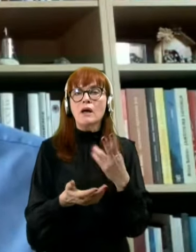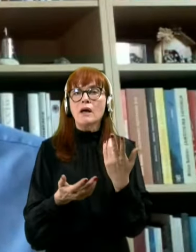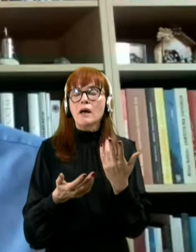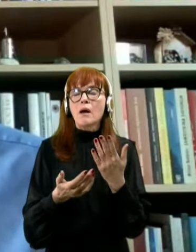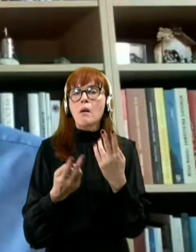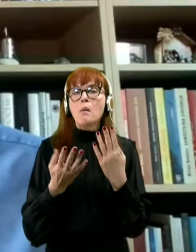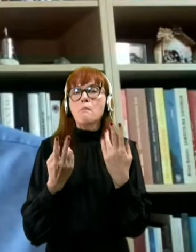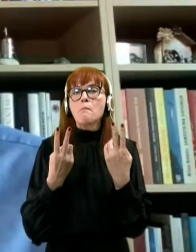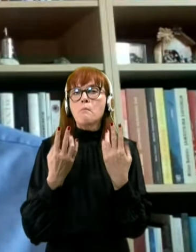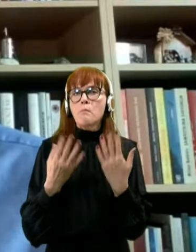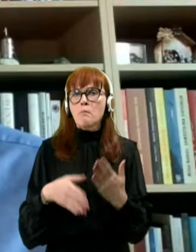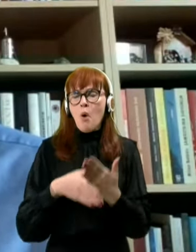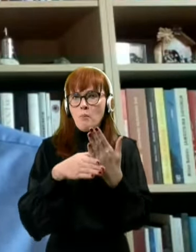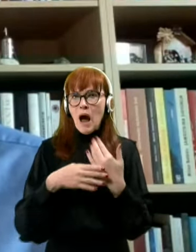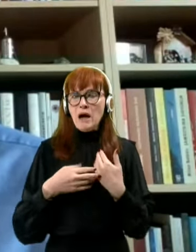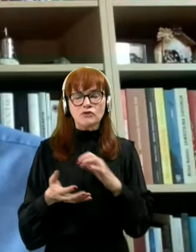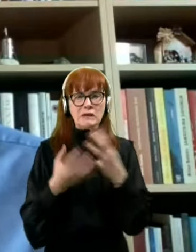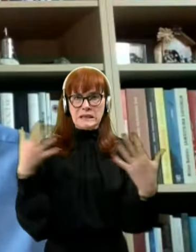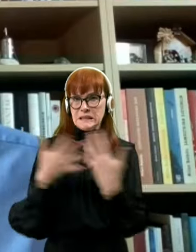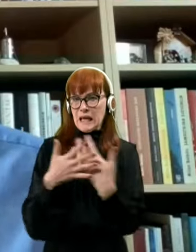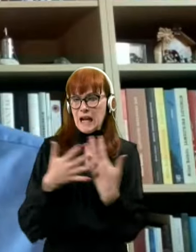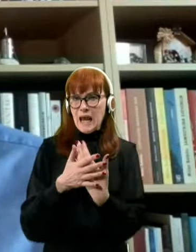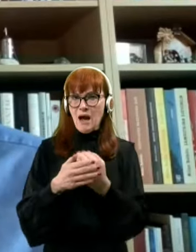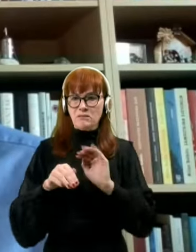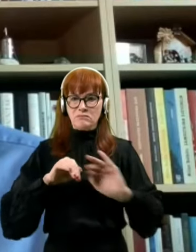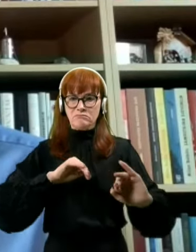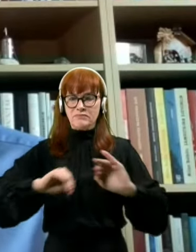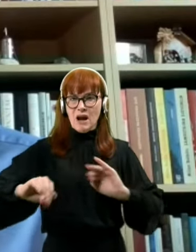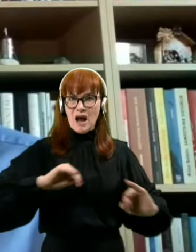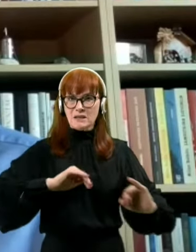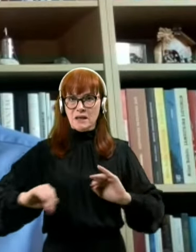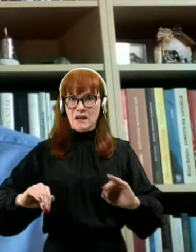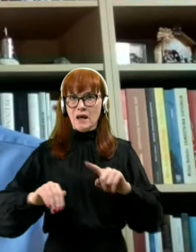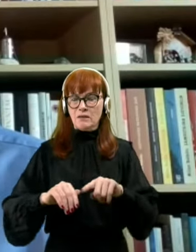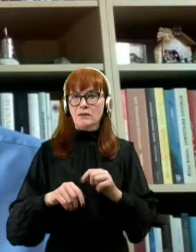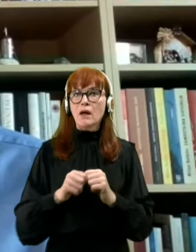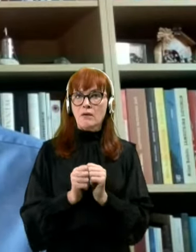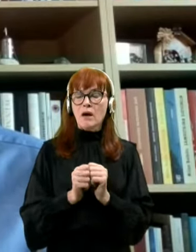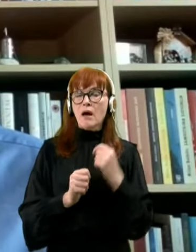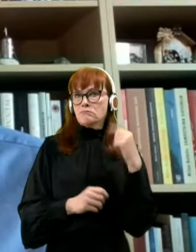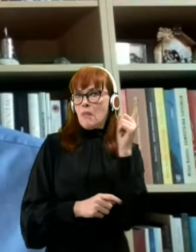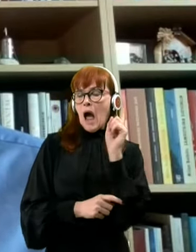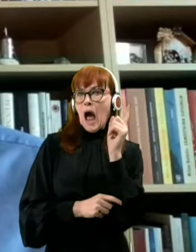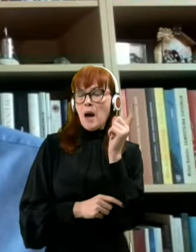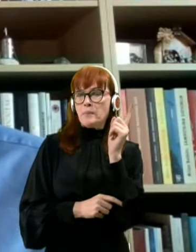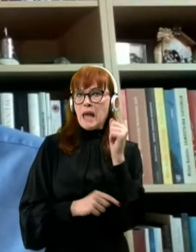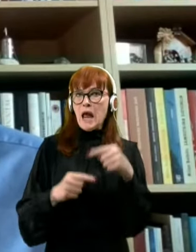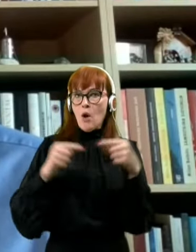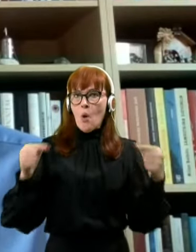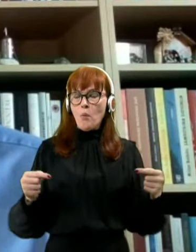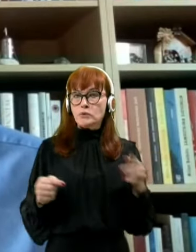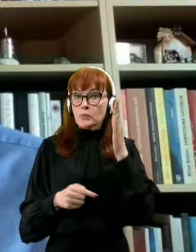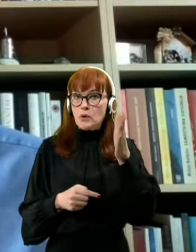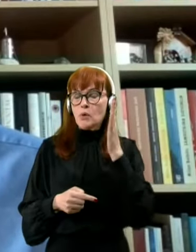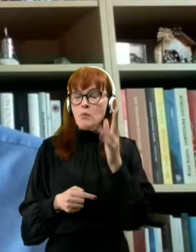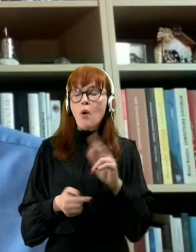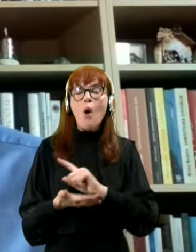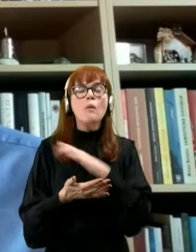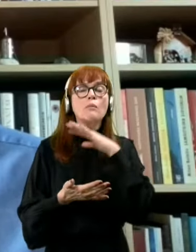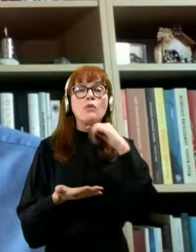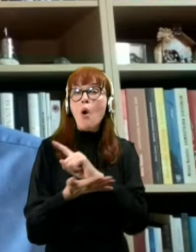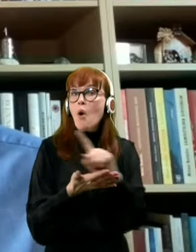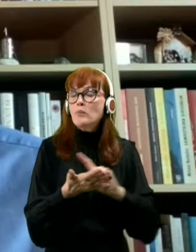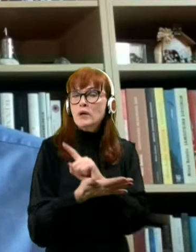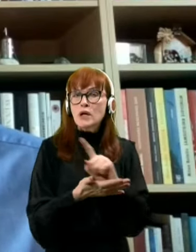razdaljeni. Tukaj gre tudi moja apel v poziciji, da bo v prihodnosti še mnogo priložnosti, da svoje